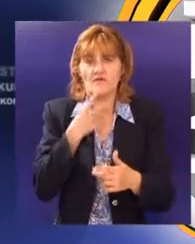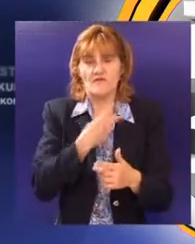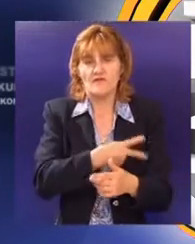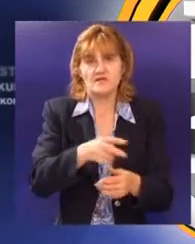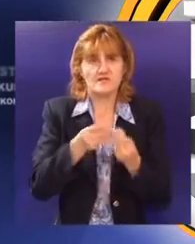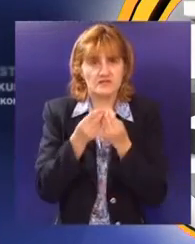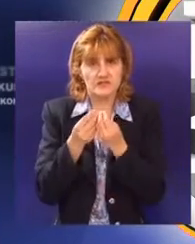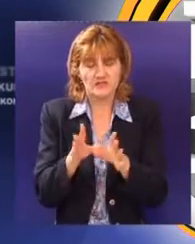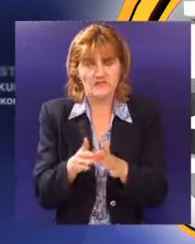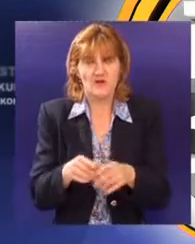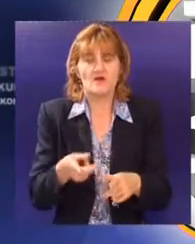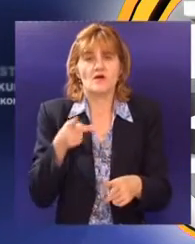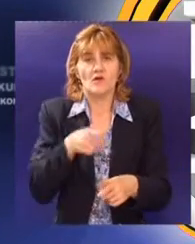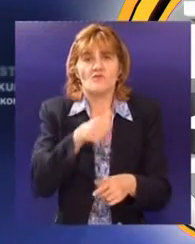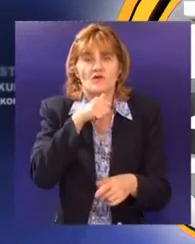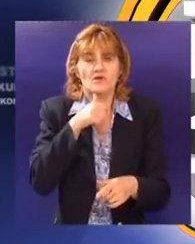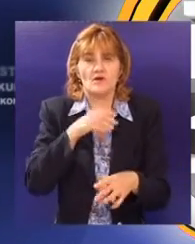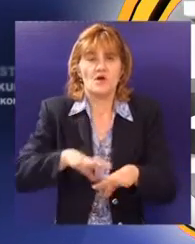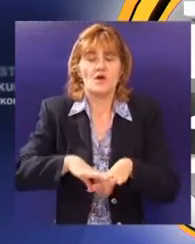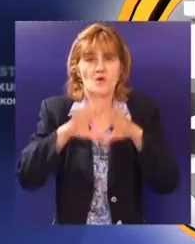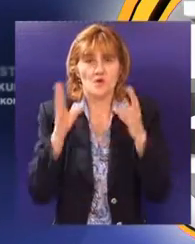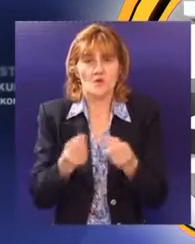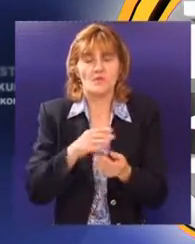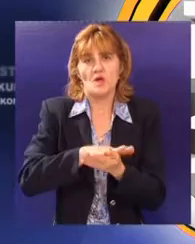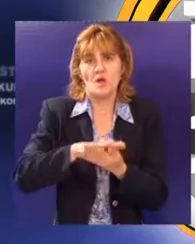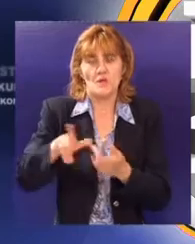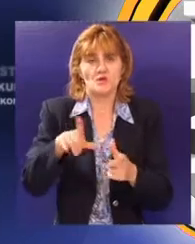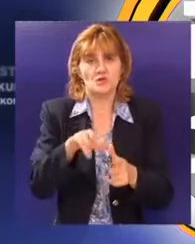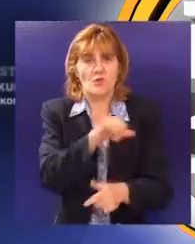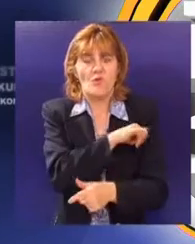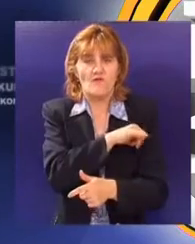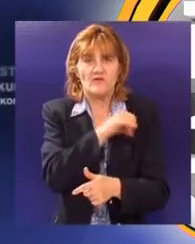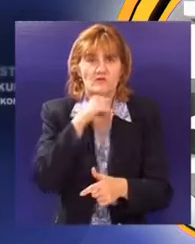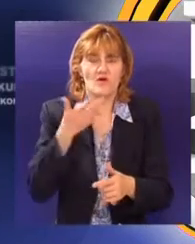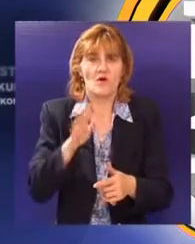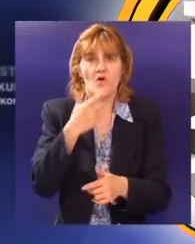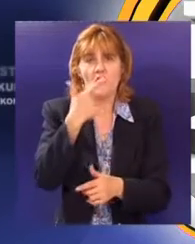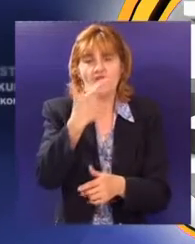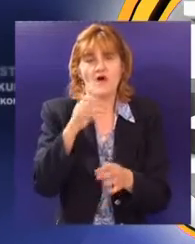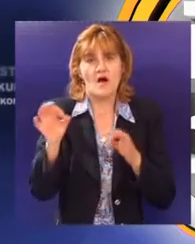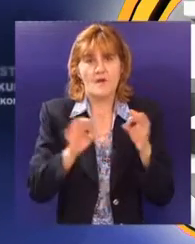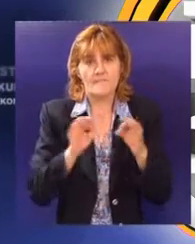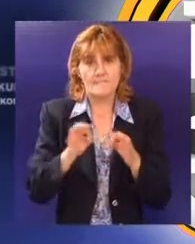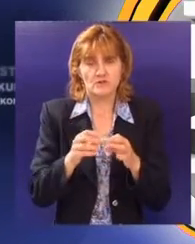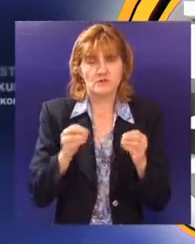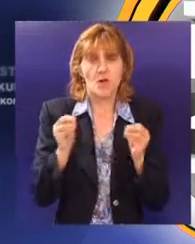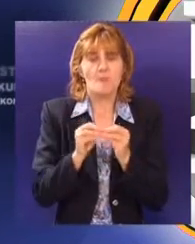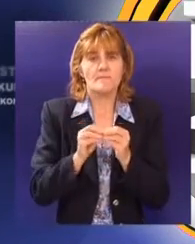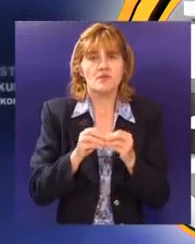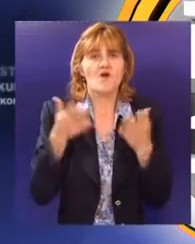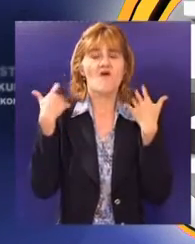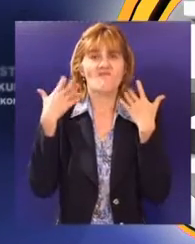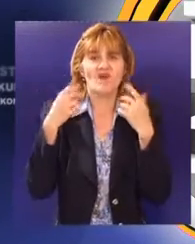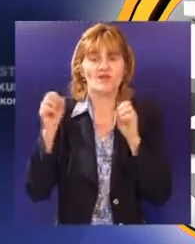vidova. Učešće obnovljivih izvora energije u ukupnoj energetskoj potrošnji Vojvodine prošle godine je bilo oko 2 odsto. Biomasa, biogoriva,